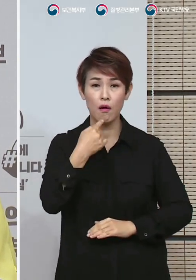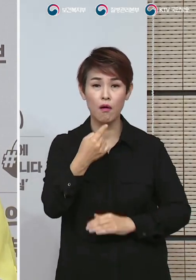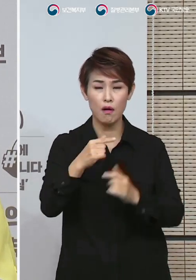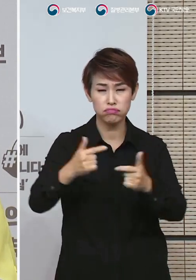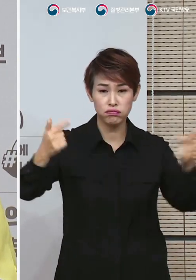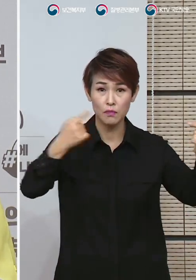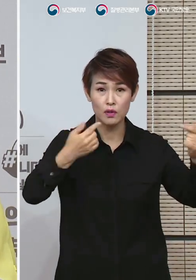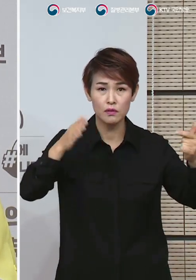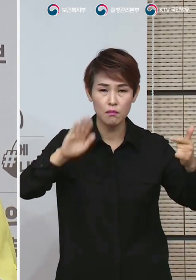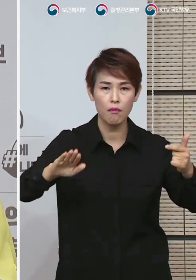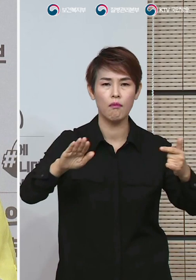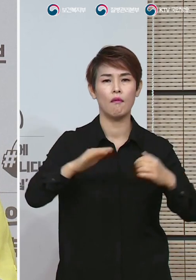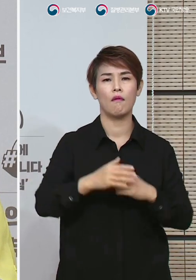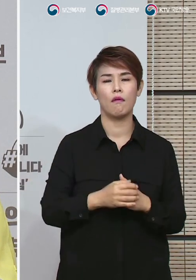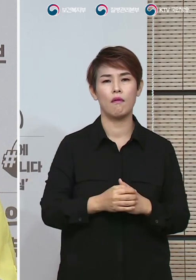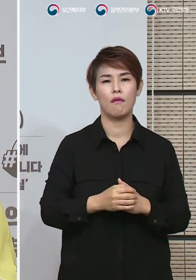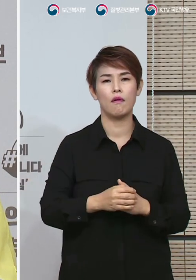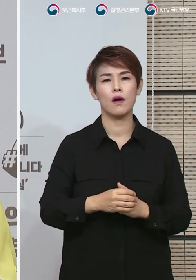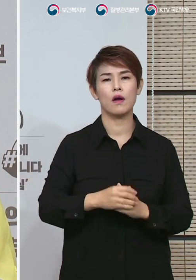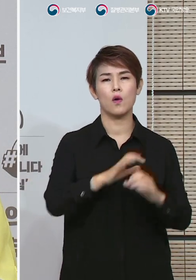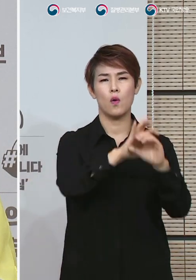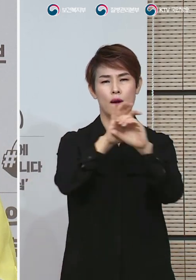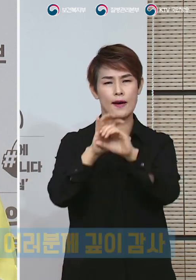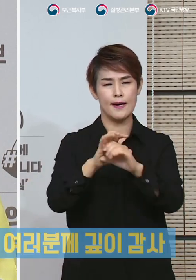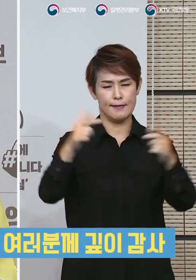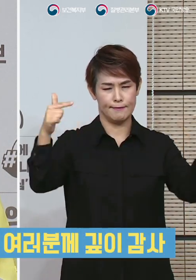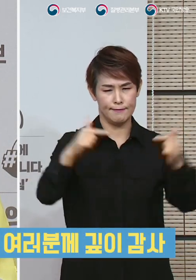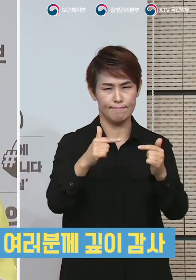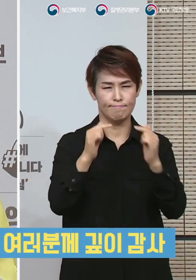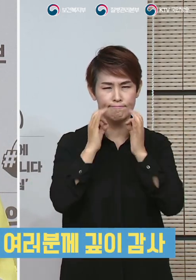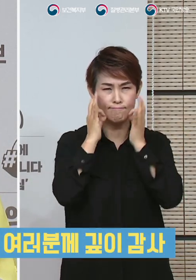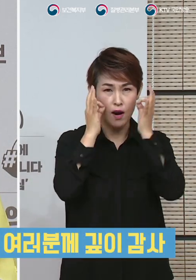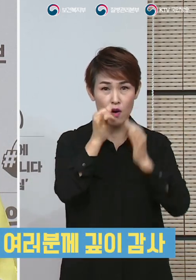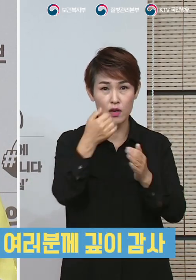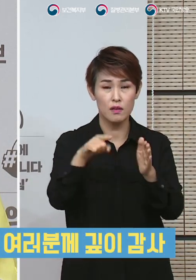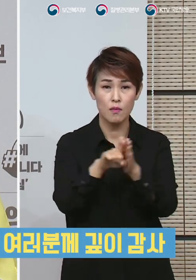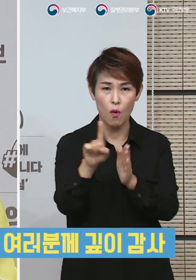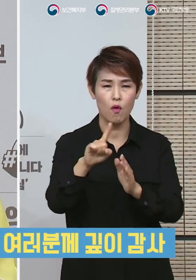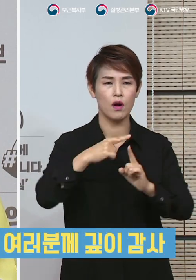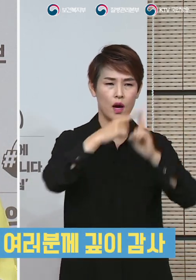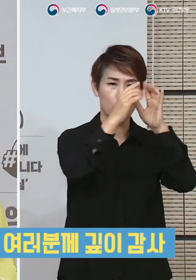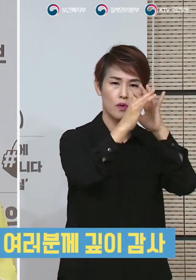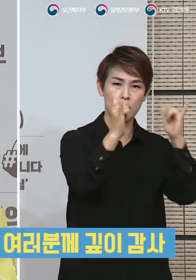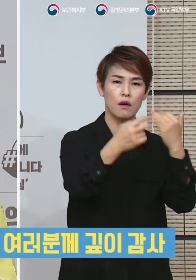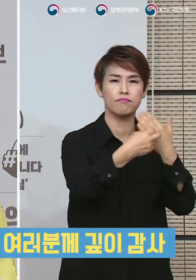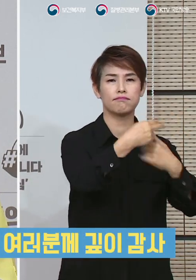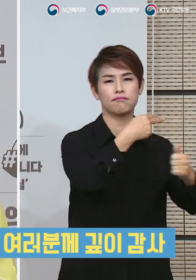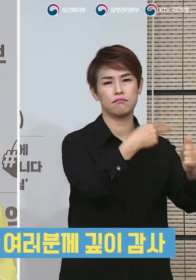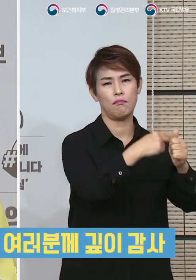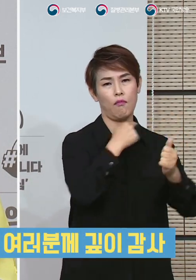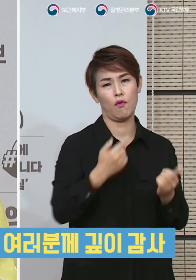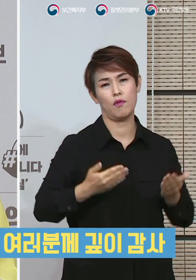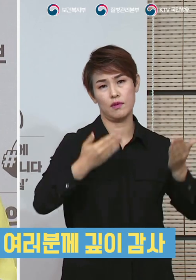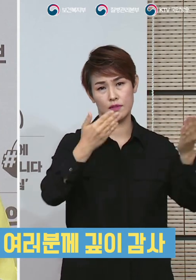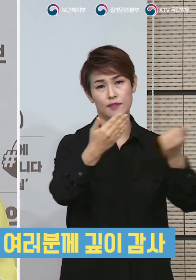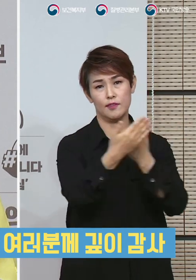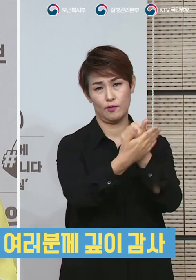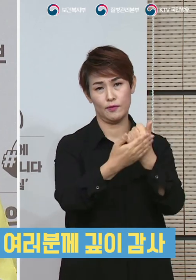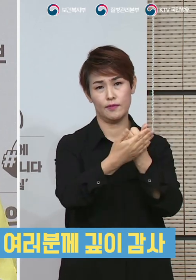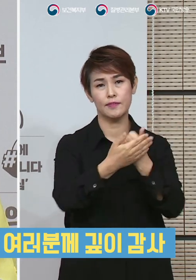확산세를 꺾고 안정화시킬 수 있었던 것은 무엇보다도 간호사를 포함한 의료진들의 헌신이